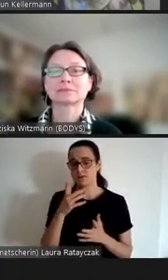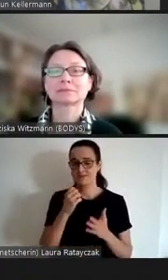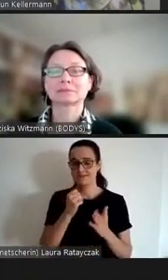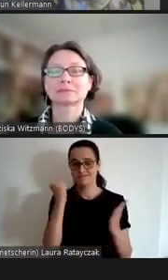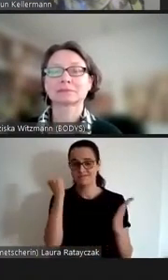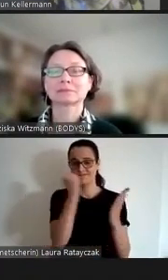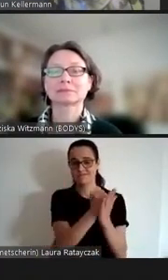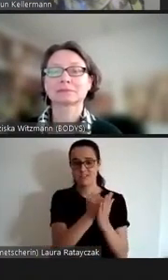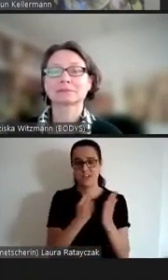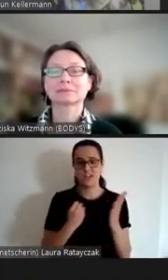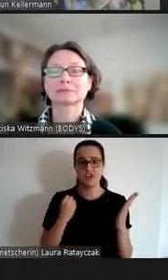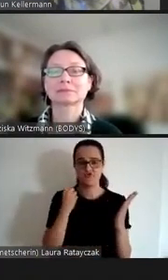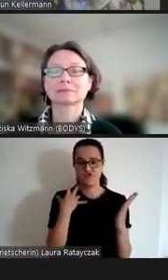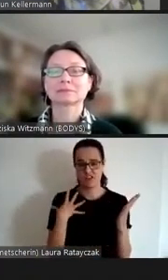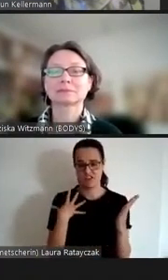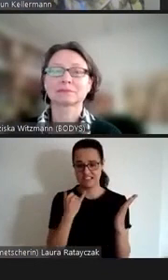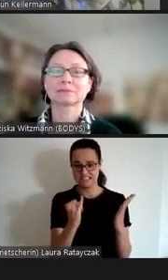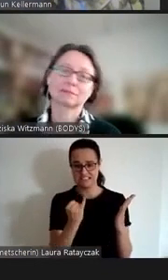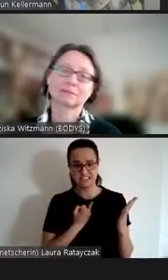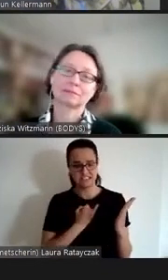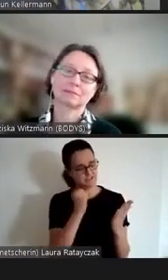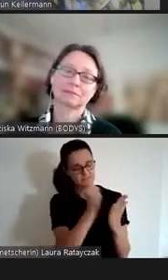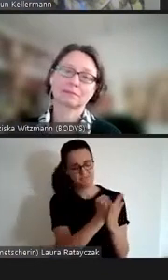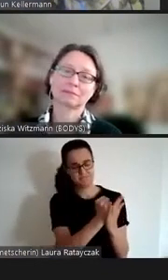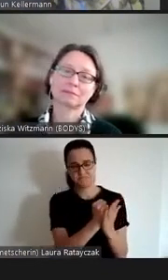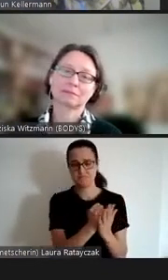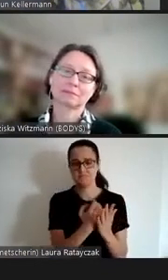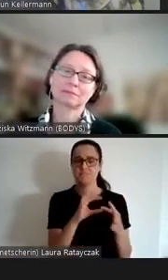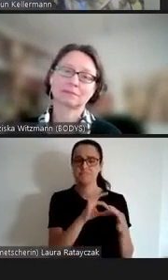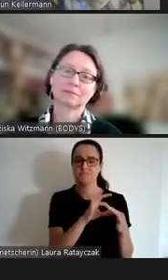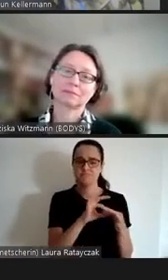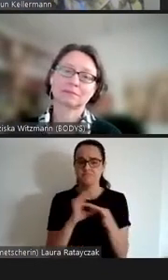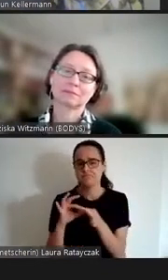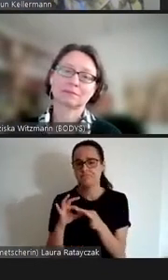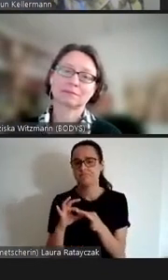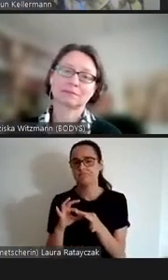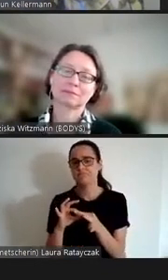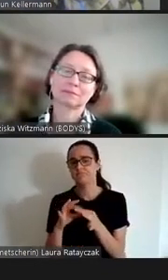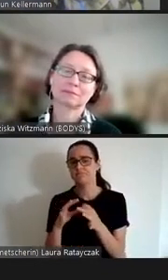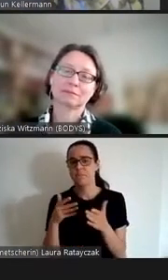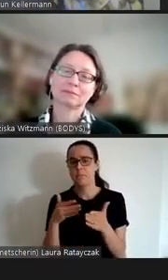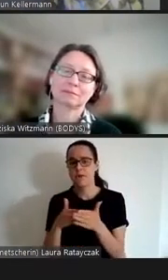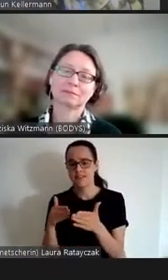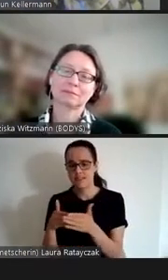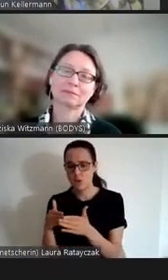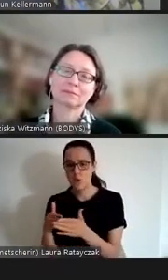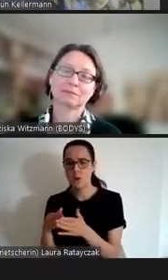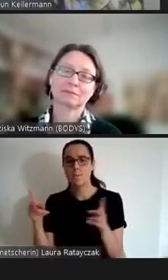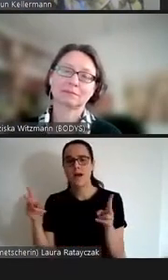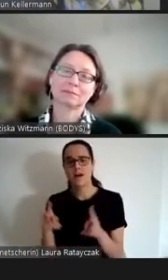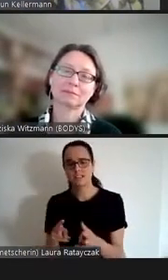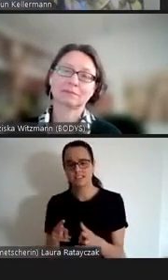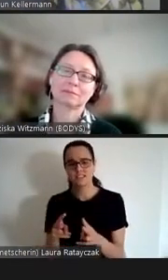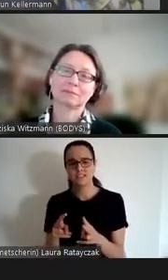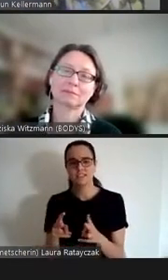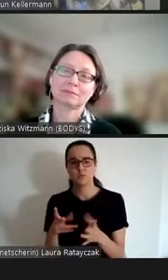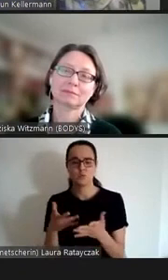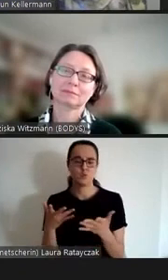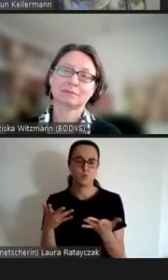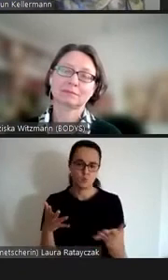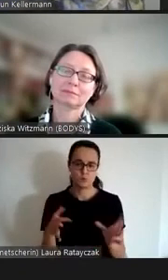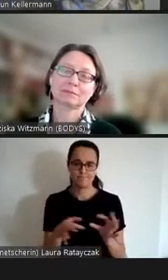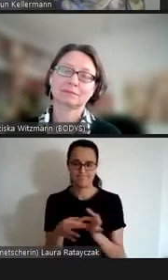Identität die sich mit sagen von Beeinträchtigung Behinderung